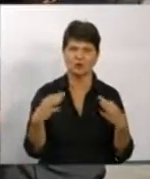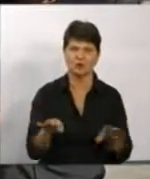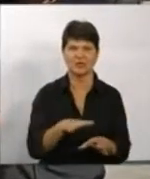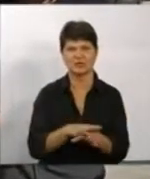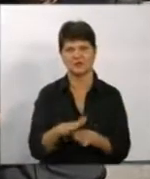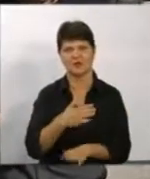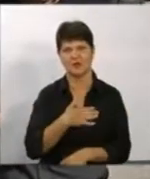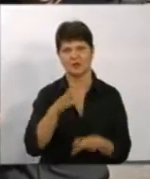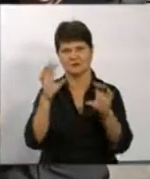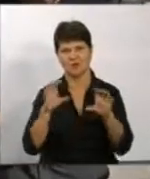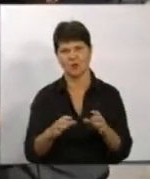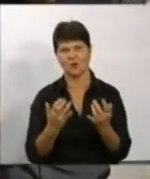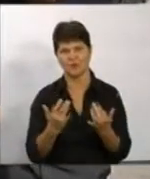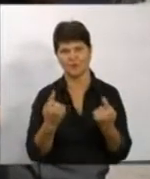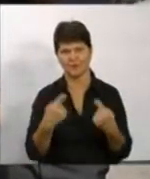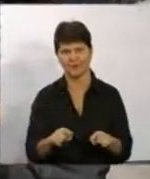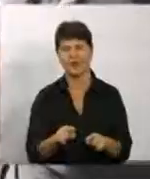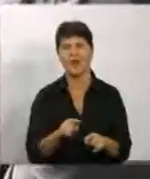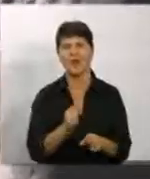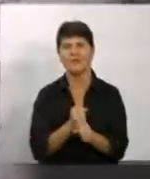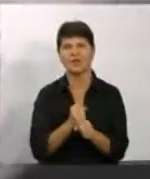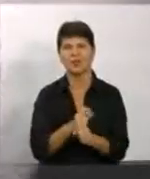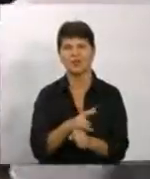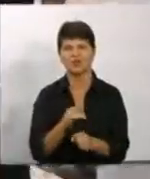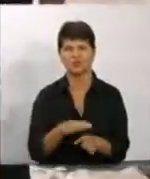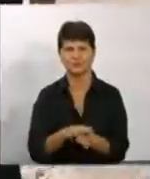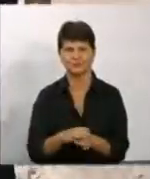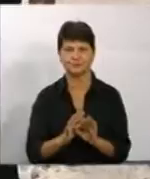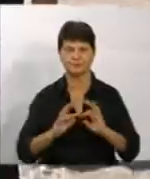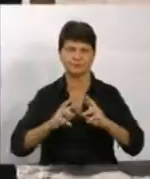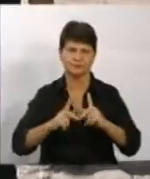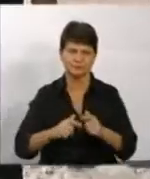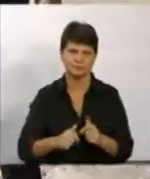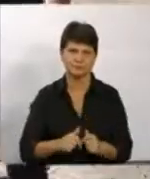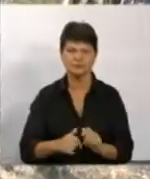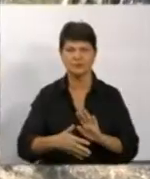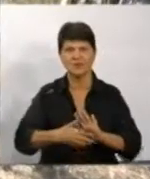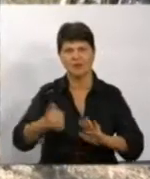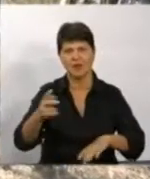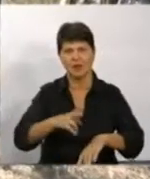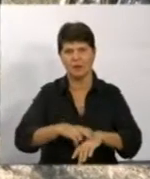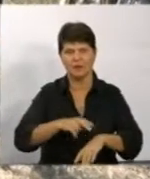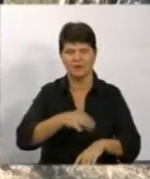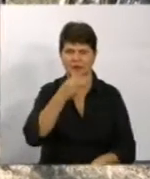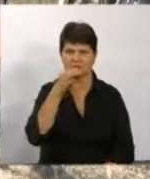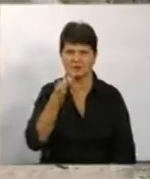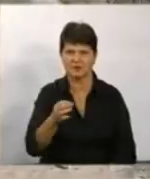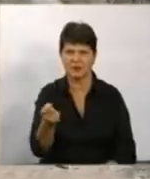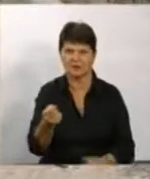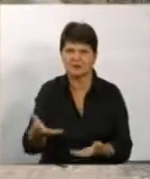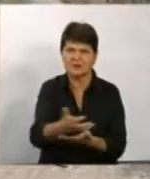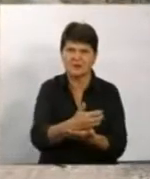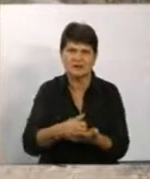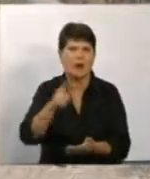наші законні вимоги по здійсненню виробничої діяльності. До тракторного стану Смаль викликає поліцію, бо каже, збільша треба зібрати,